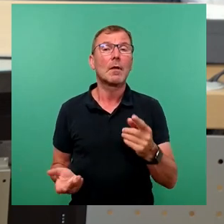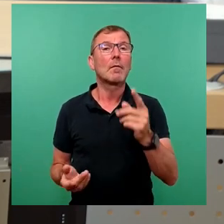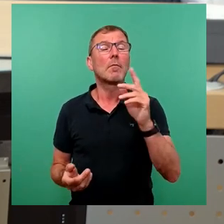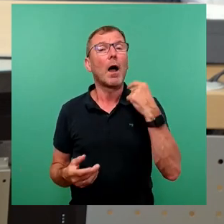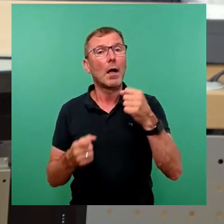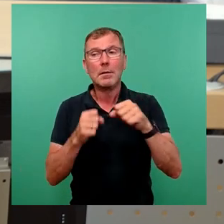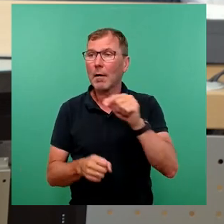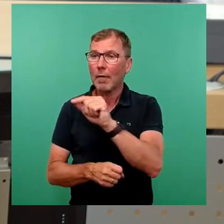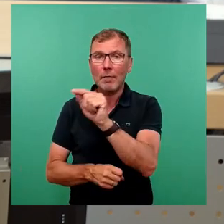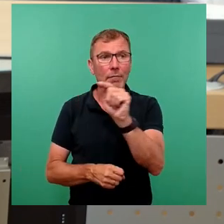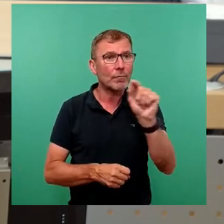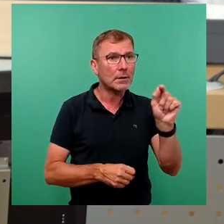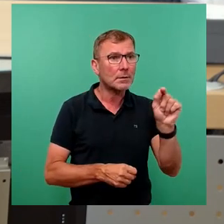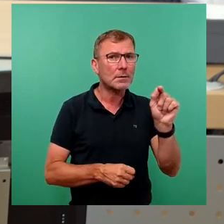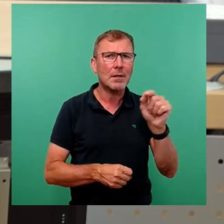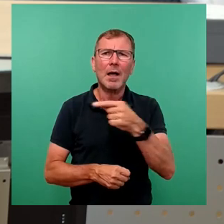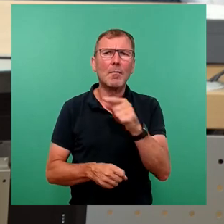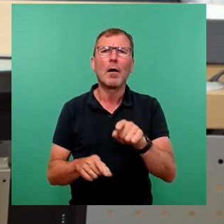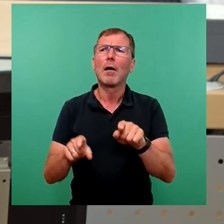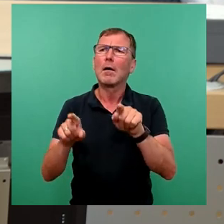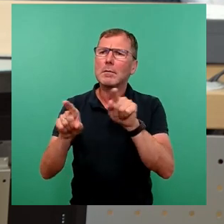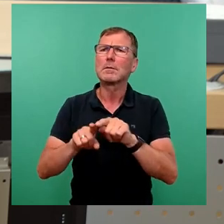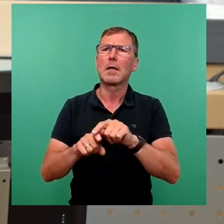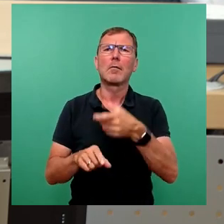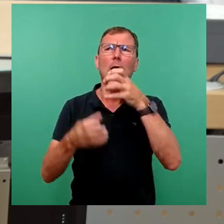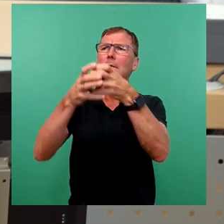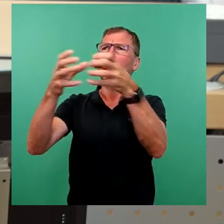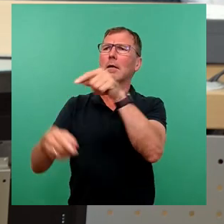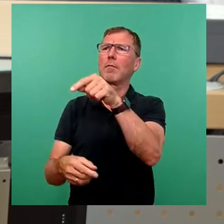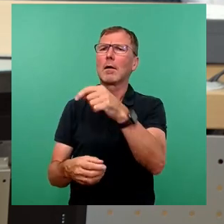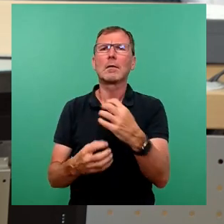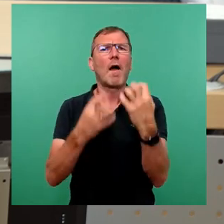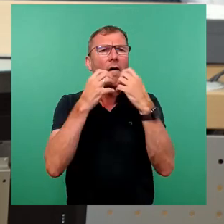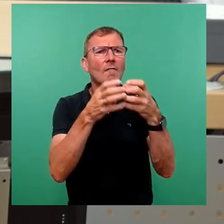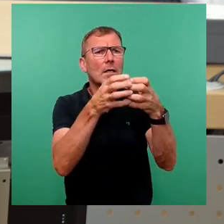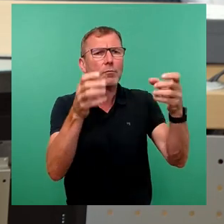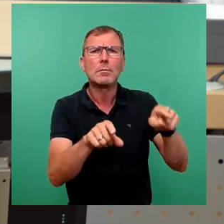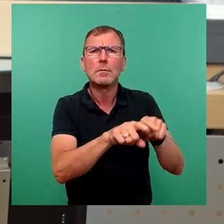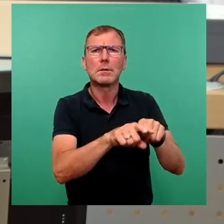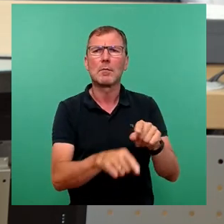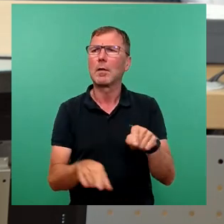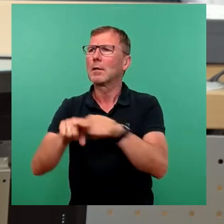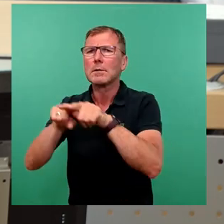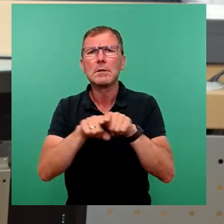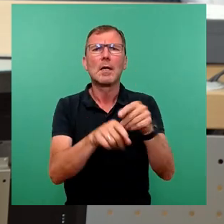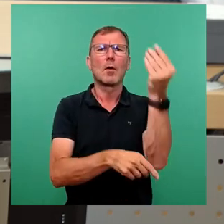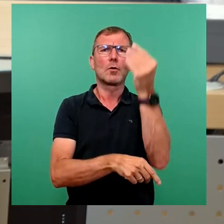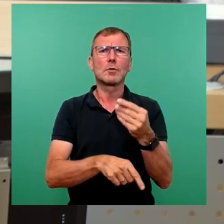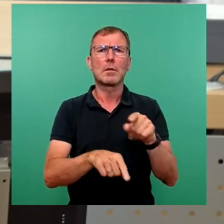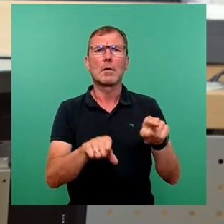diesen Festen immer wieder die gleichen Getränkewagen, Fressbuden, Künstler oder auch Akteure.